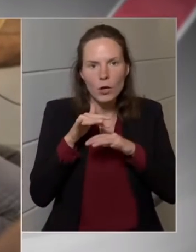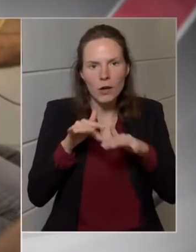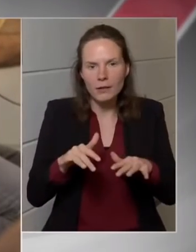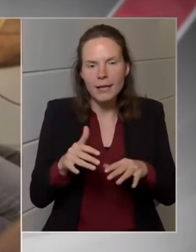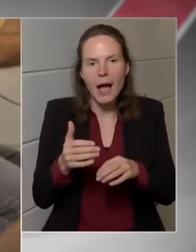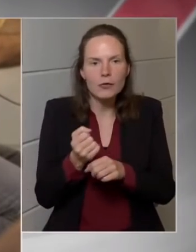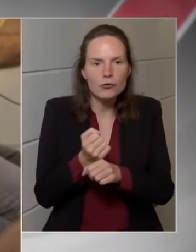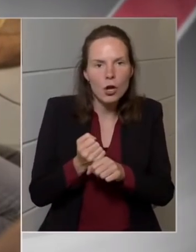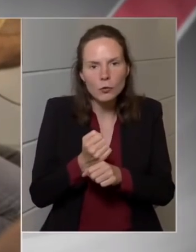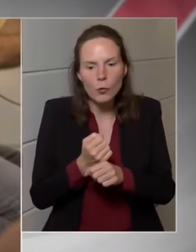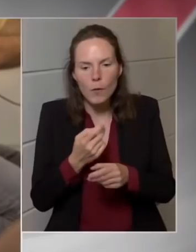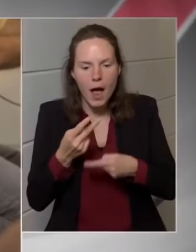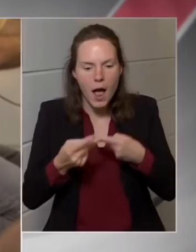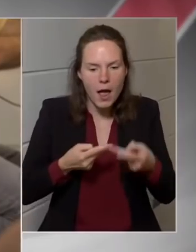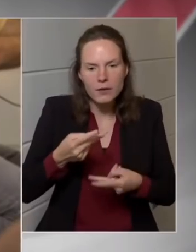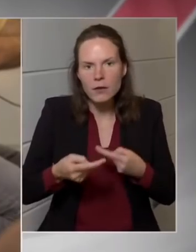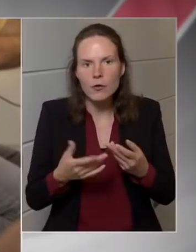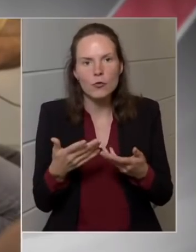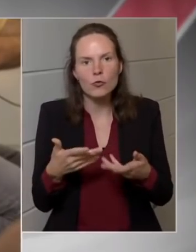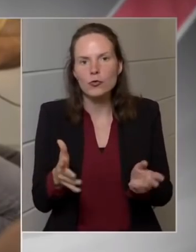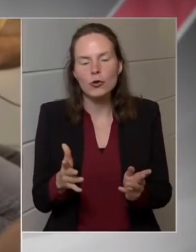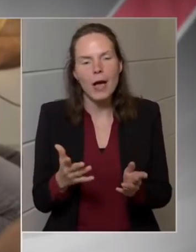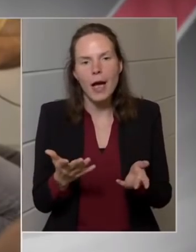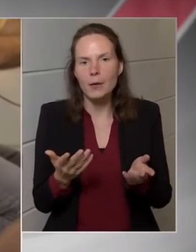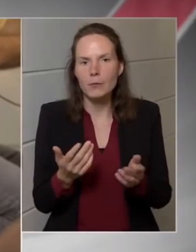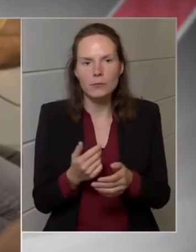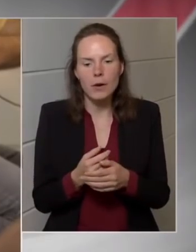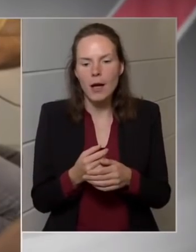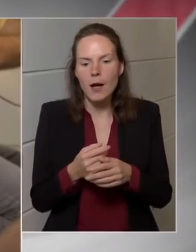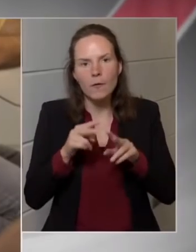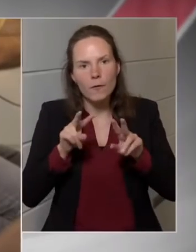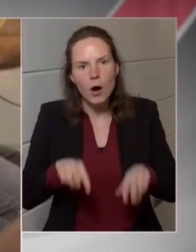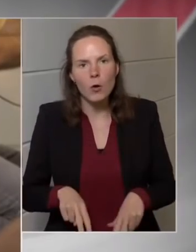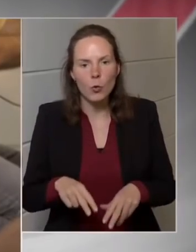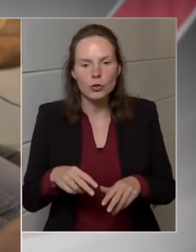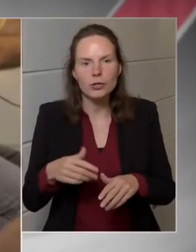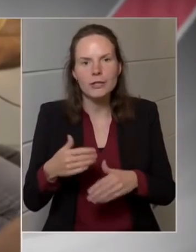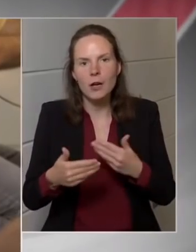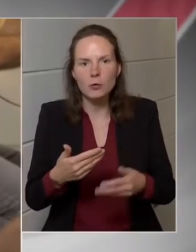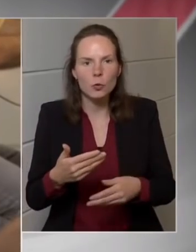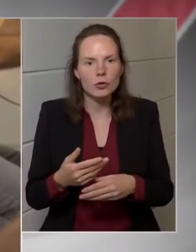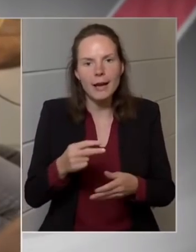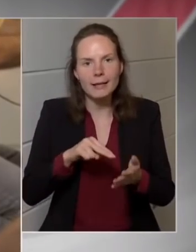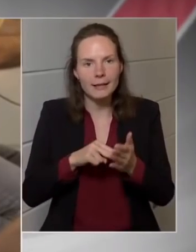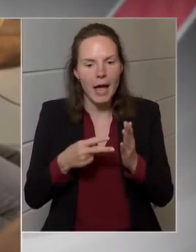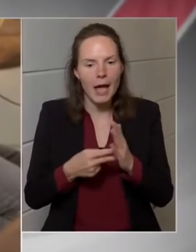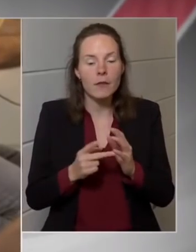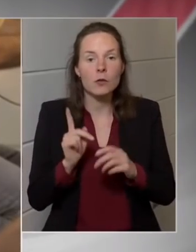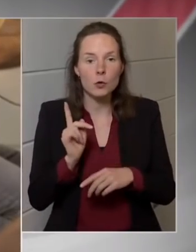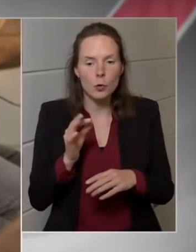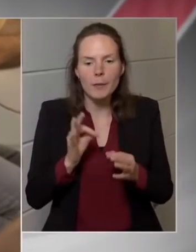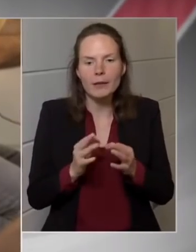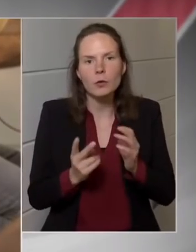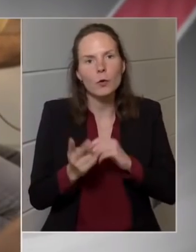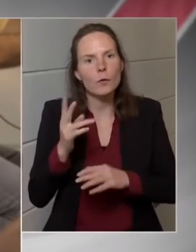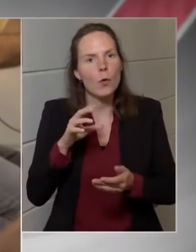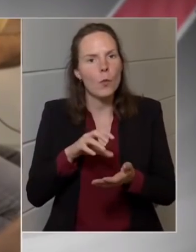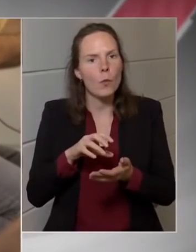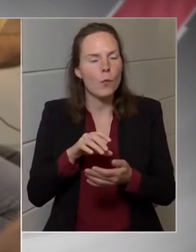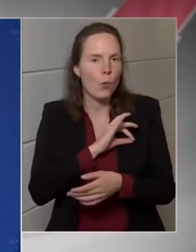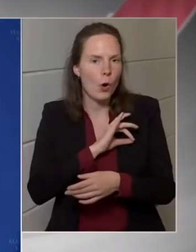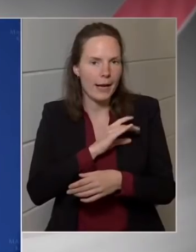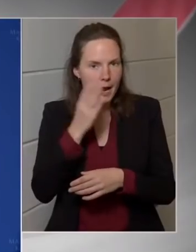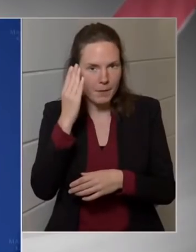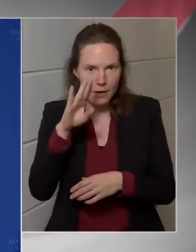sem megvalósíthatósági terv, sőt, megtörtént az is, hogy a főpolgármester ugye nem egyeztetett